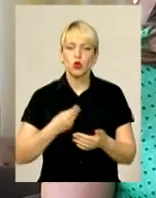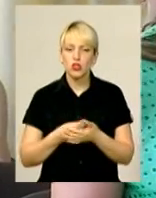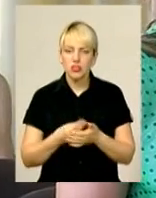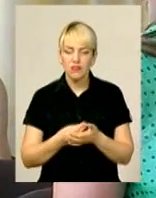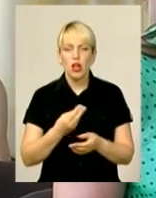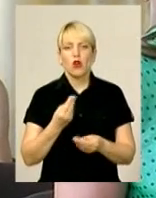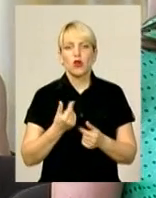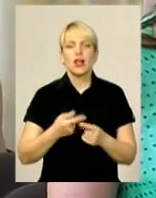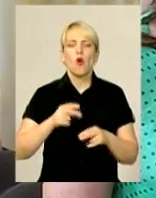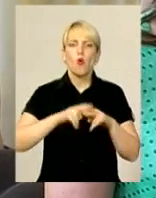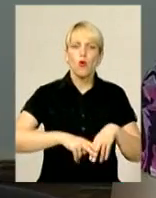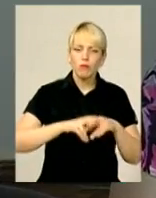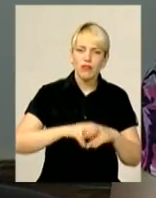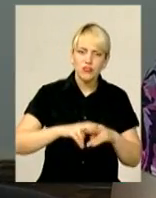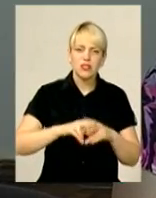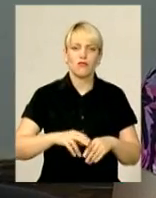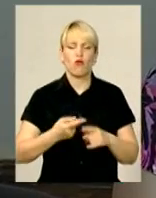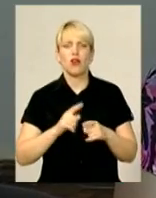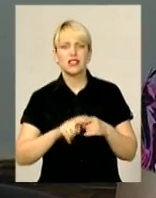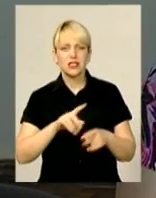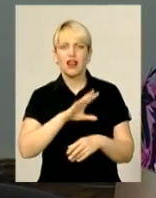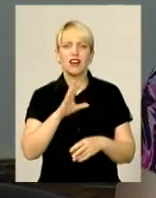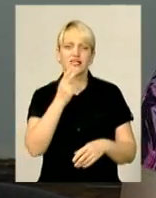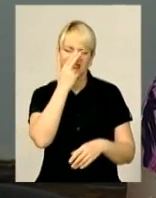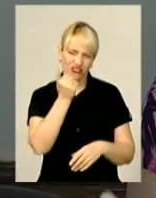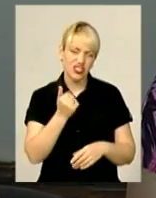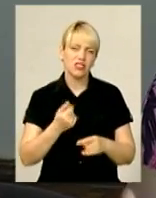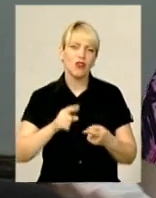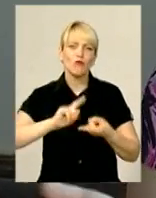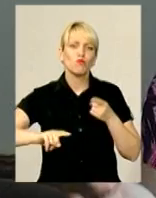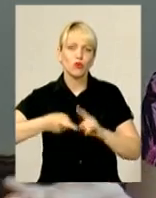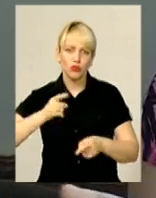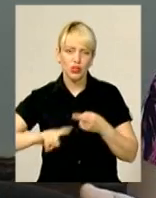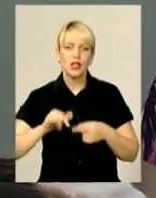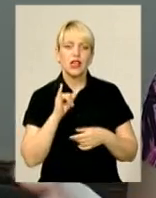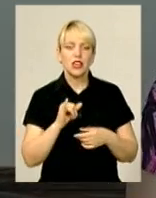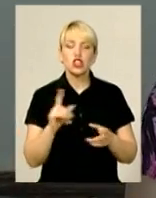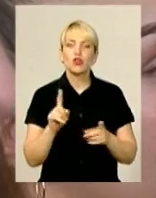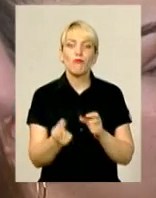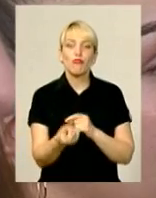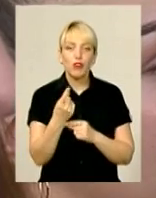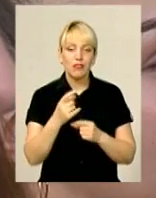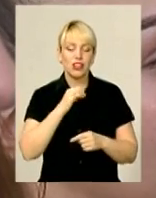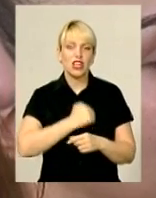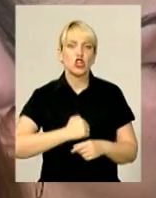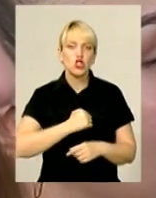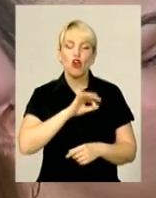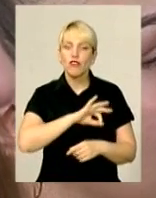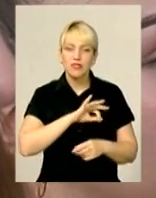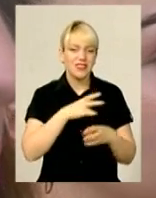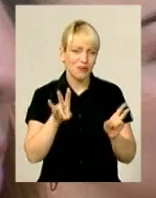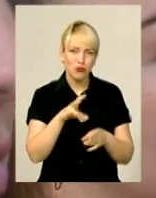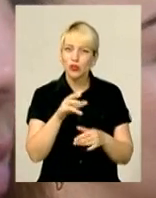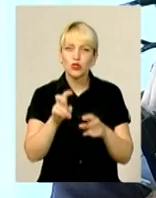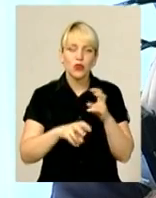сватівство та кругова порука стали звичною справою. Словом, роботи – непочатий край. Причому, аби виявити зловживання, не потрібно шукати